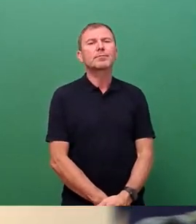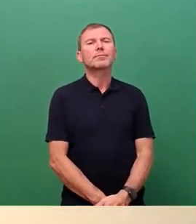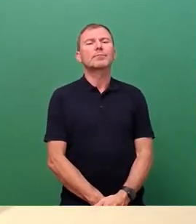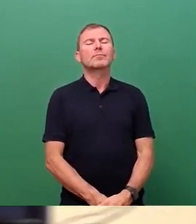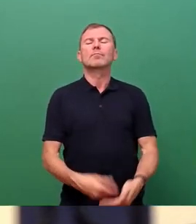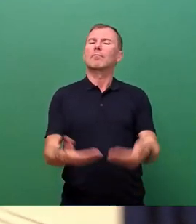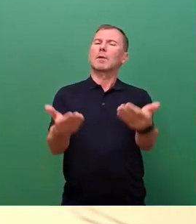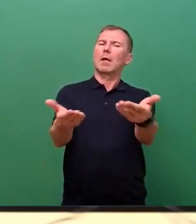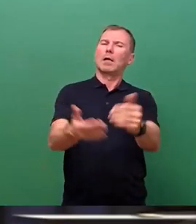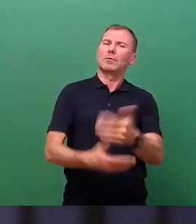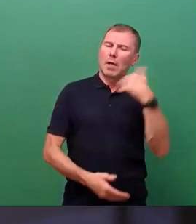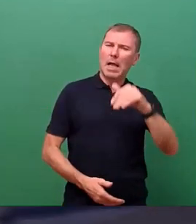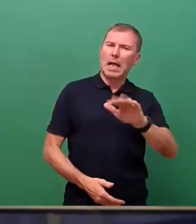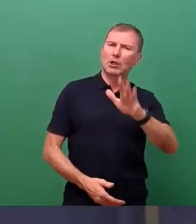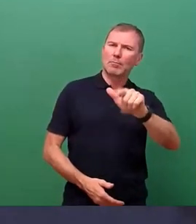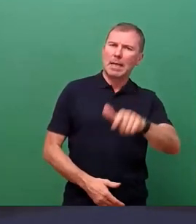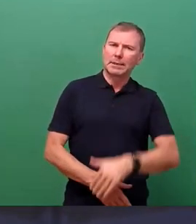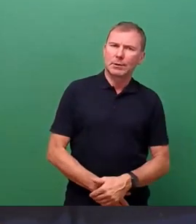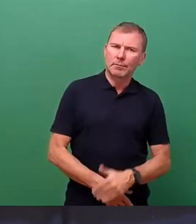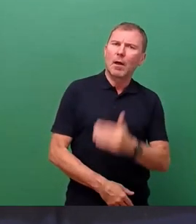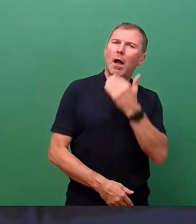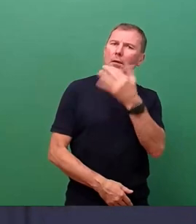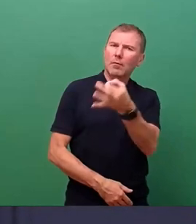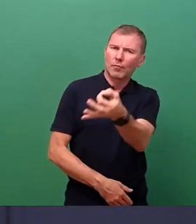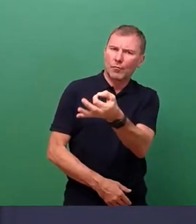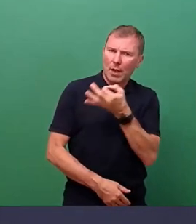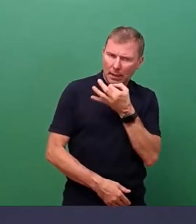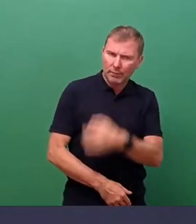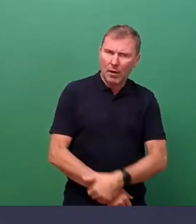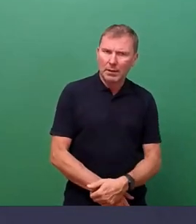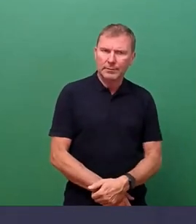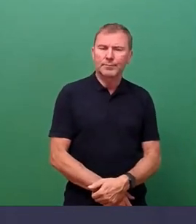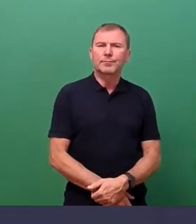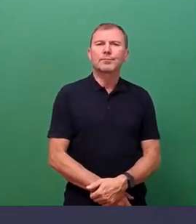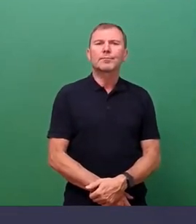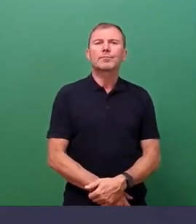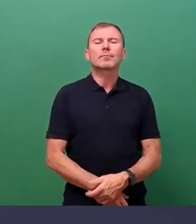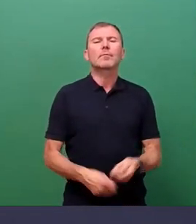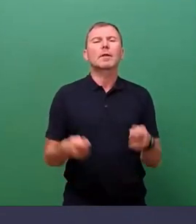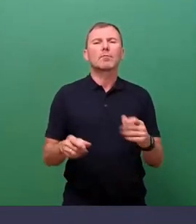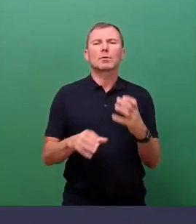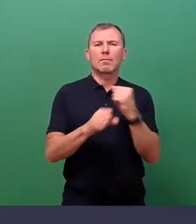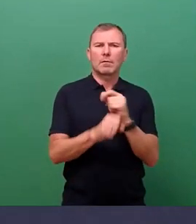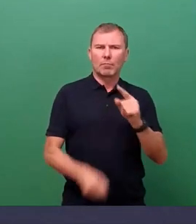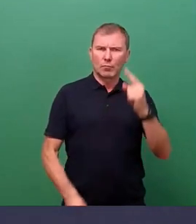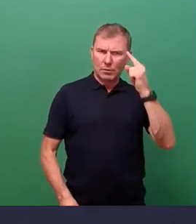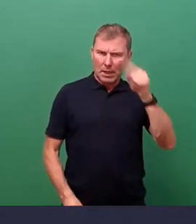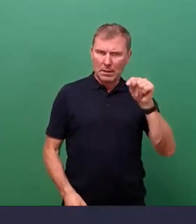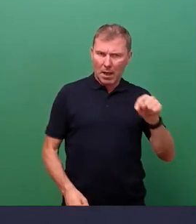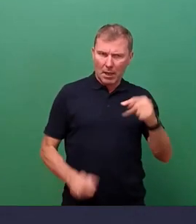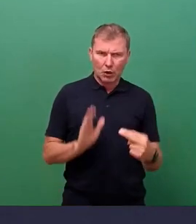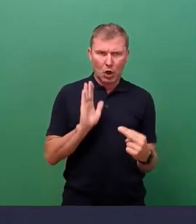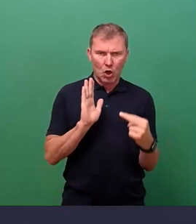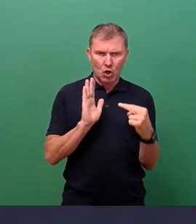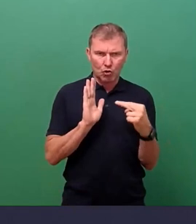Herr Schmelig, vielen Dank für die Anfrage. Und die Beschlussfassung des Stadtrates stand ja im